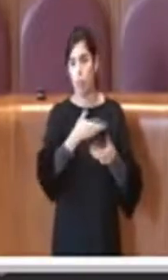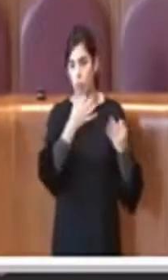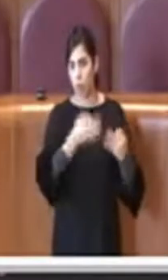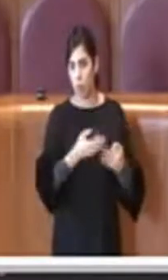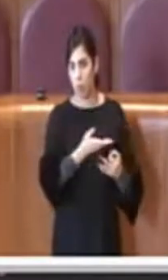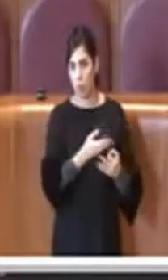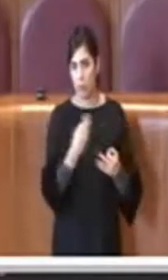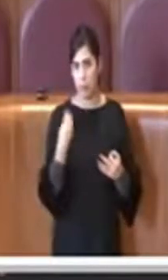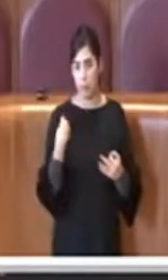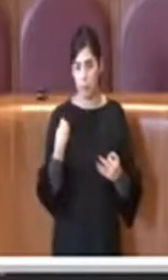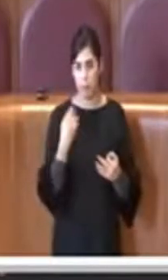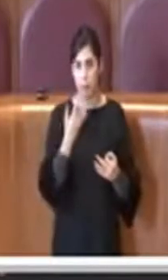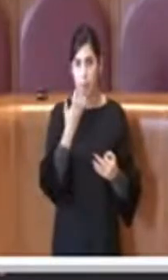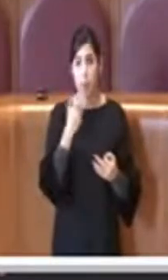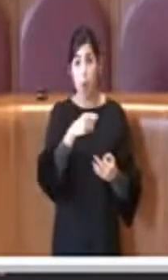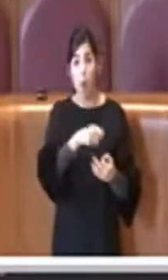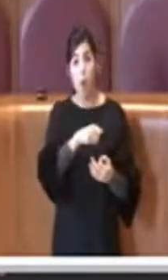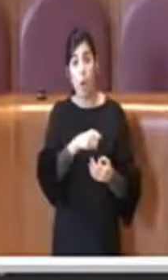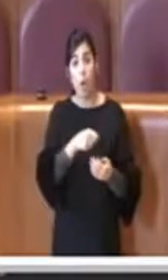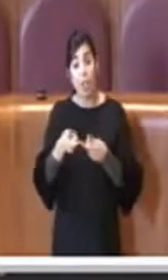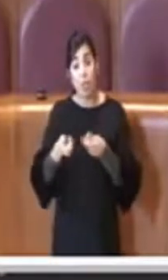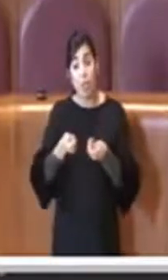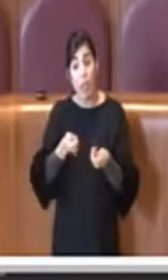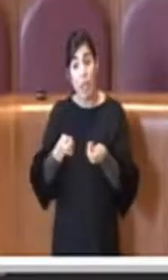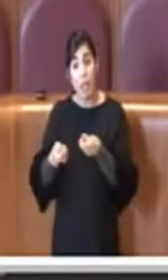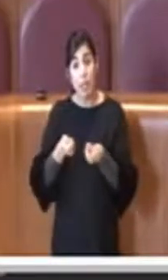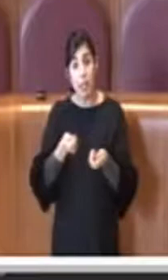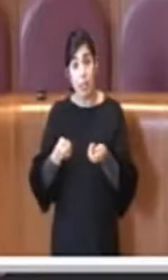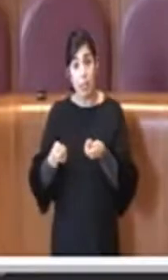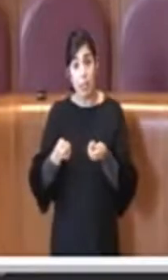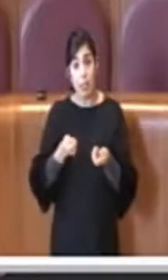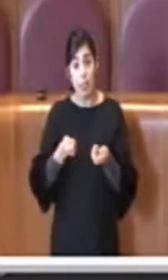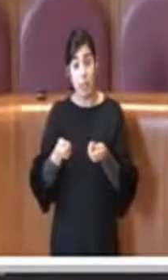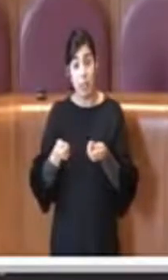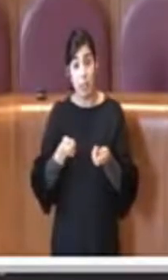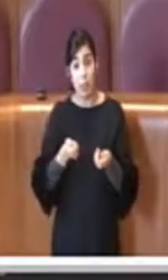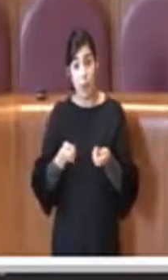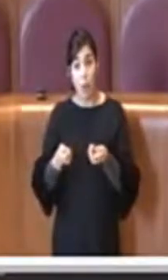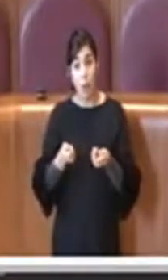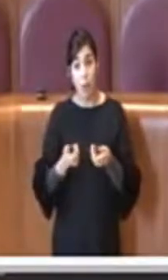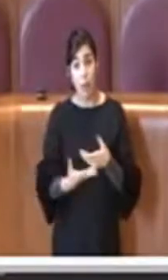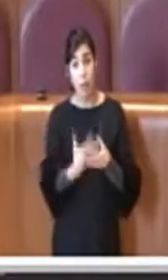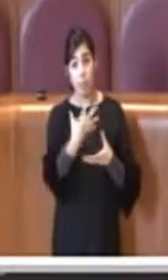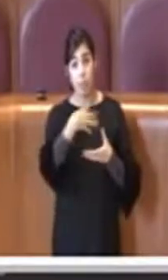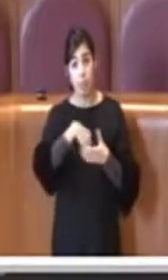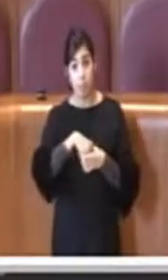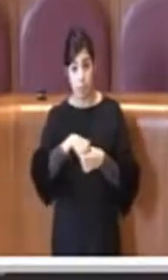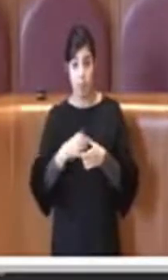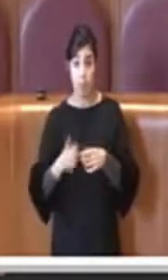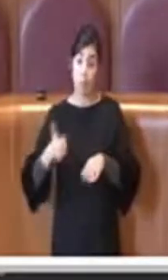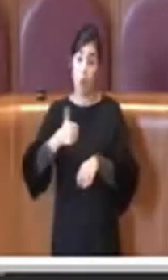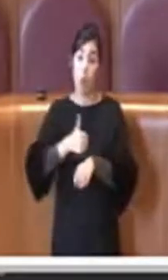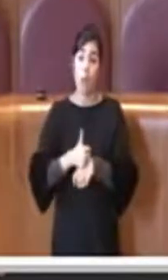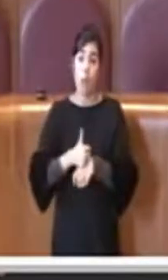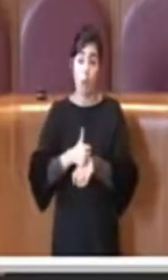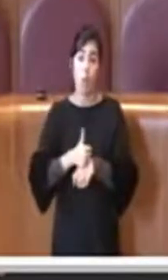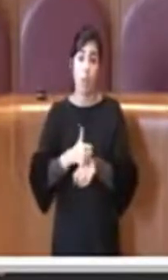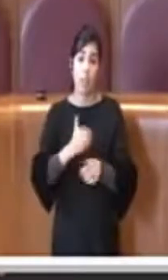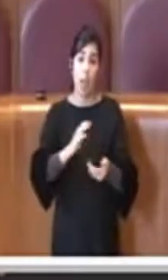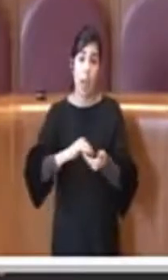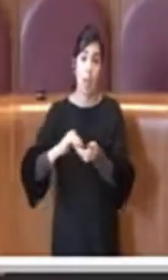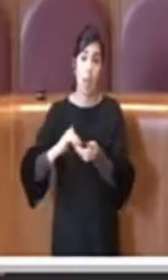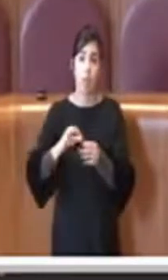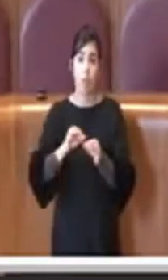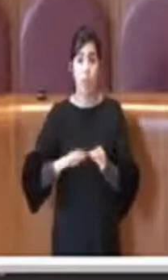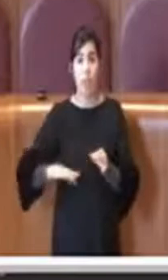nella gestione venga sia protagonista il territorio quindi le realtà associative del territorio,